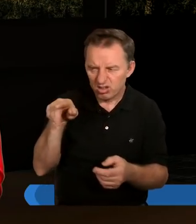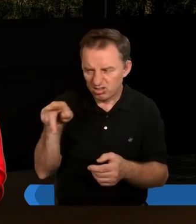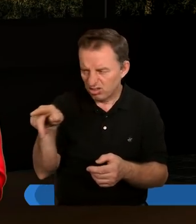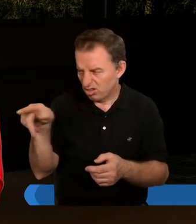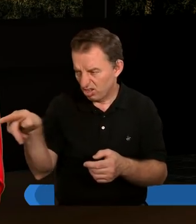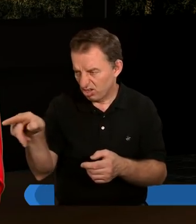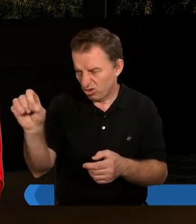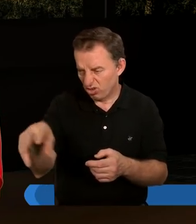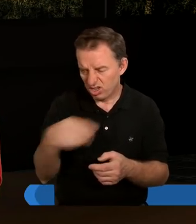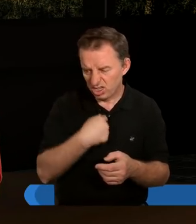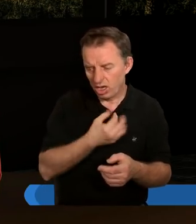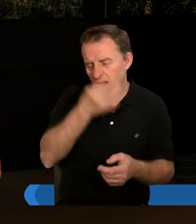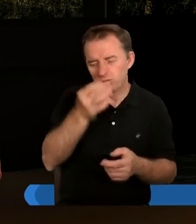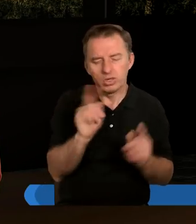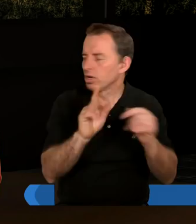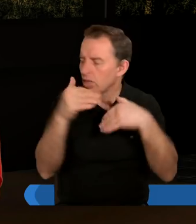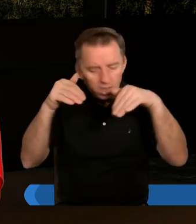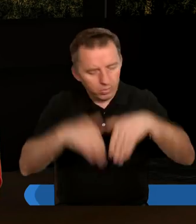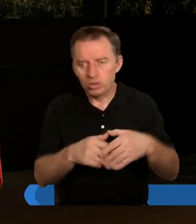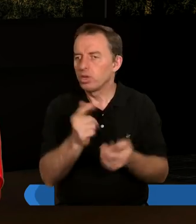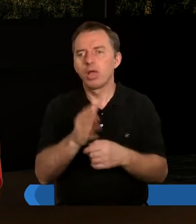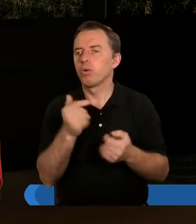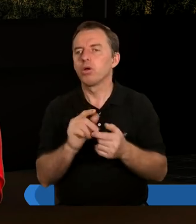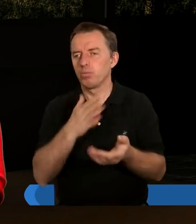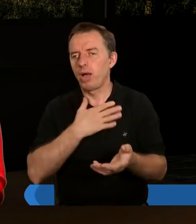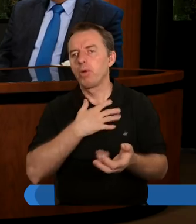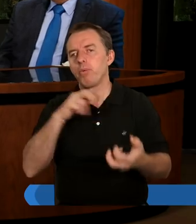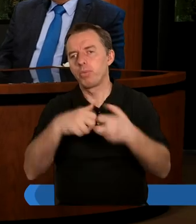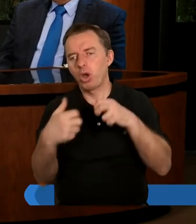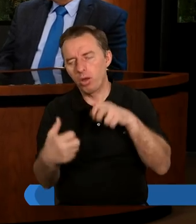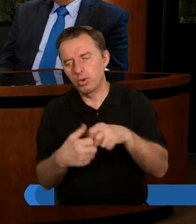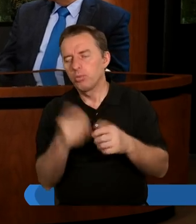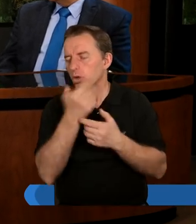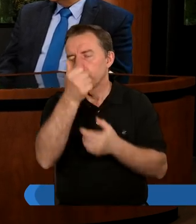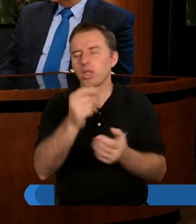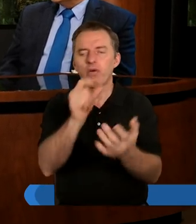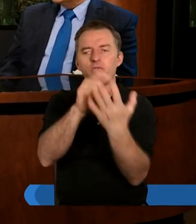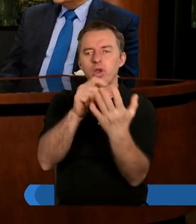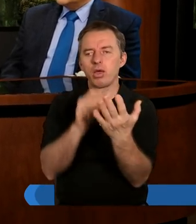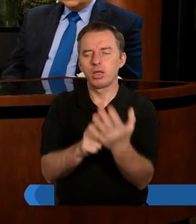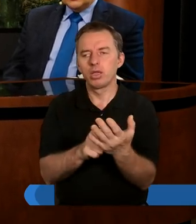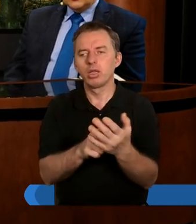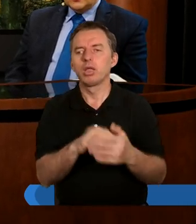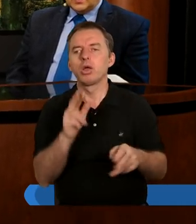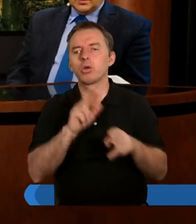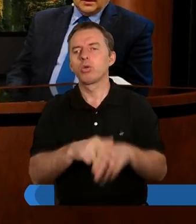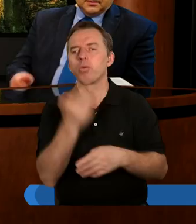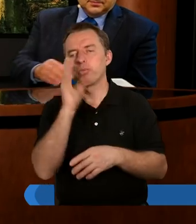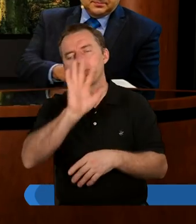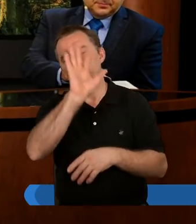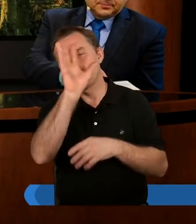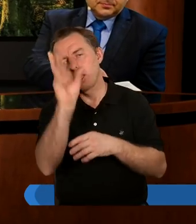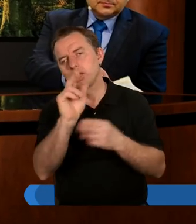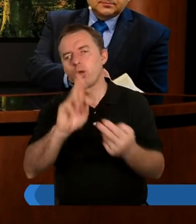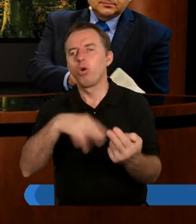innych i nie czuli się gorsi lub lepsi, bo i z tym, i z tym mamy problem. To przeczytajmy jeden fragment, werset, który dla mnie jest taką